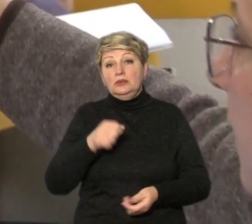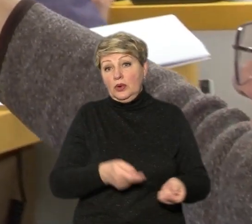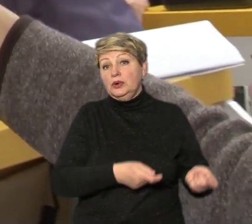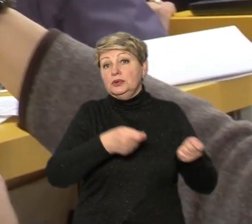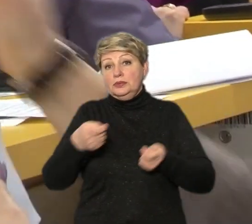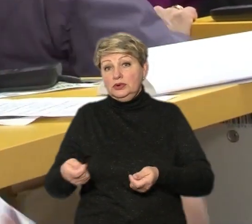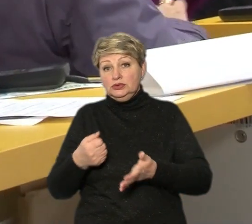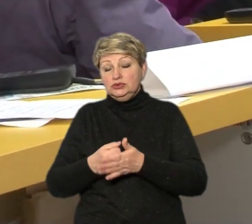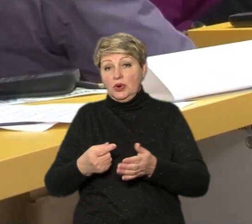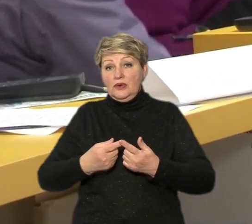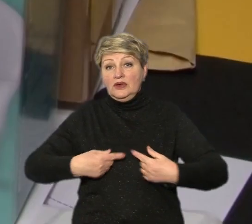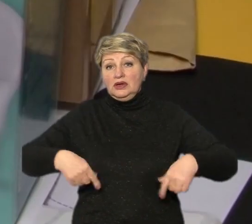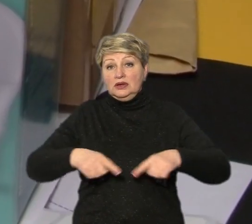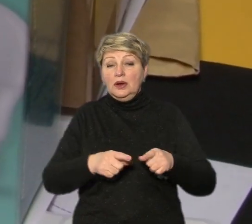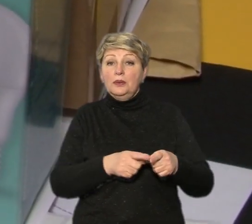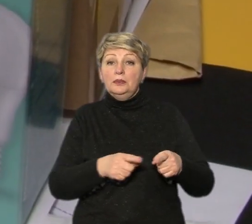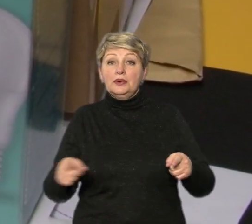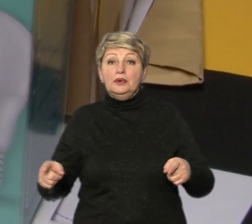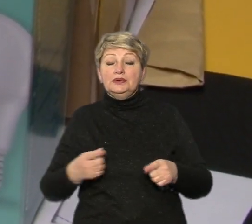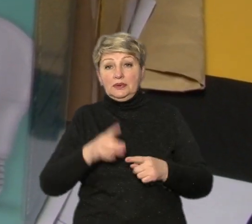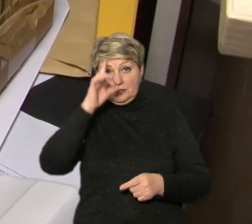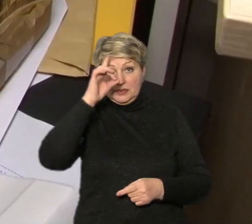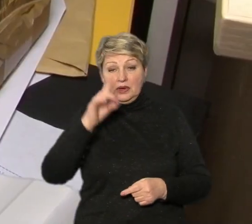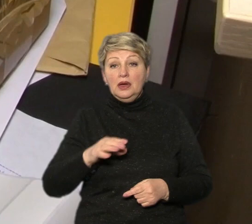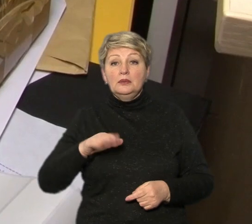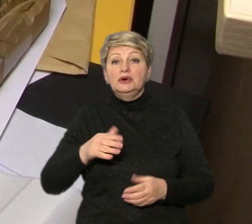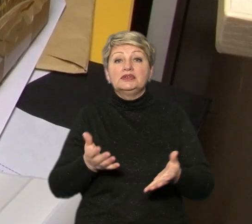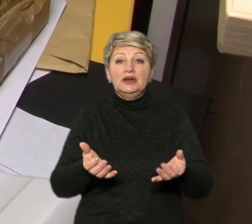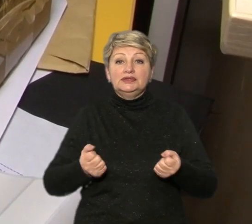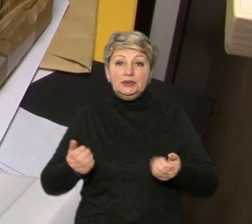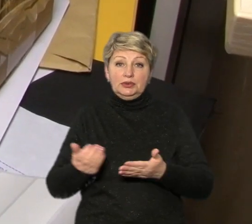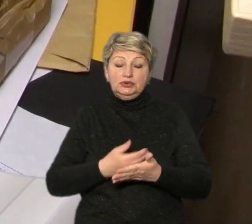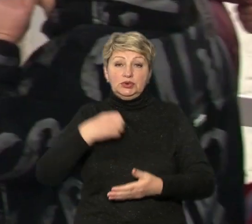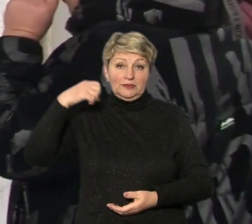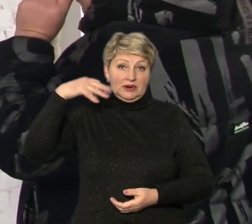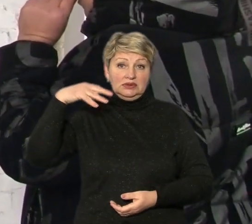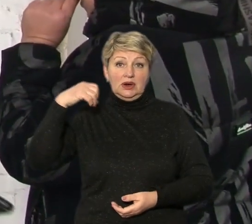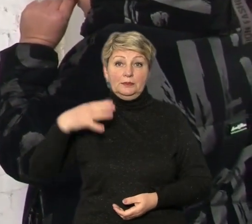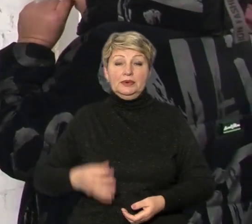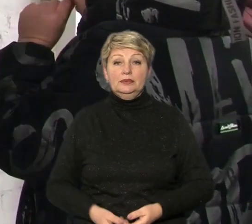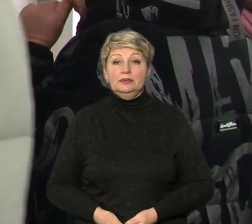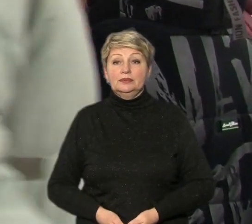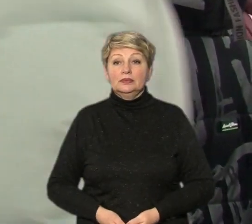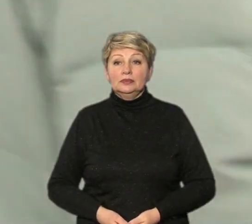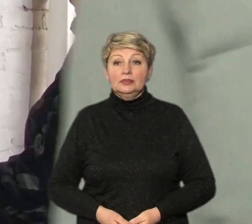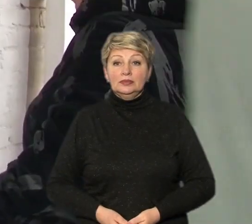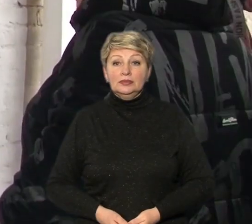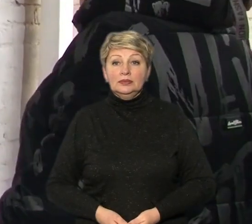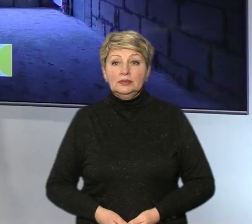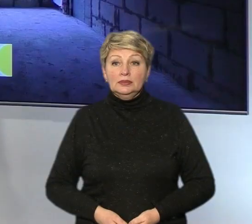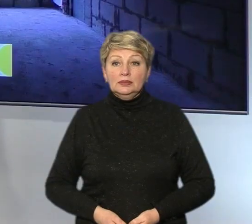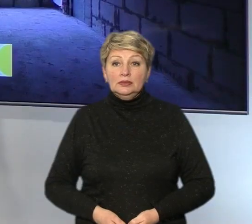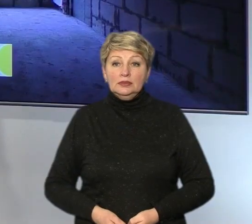їх до відділення протягом місяця з моменту отримання лед-ламп. Анастасія Гумена, Тамас Горозія, Суспільне новини, Черкаси.